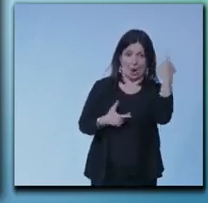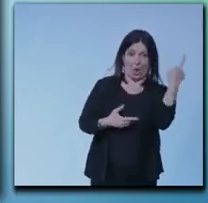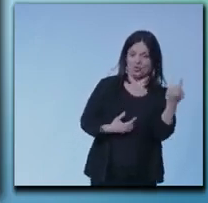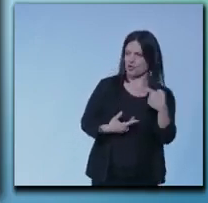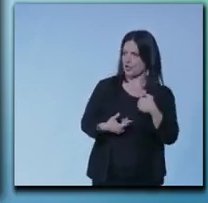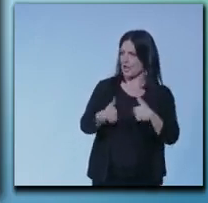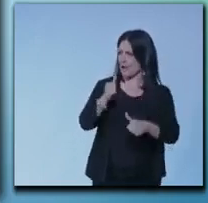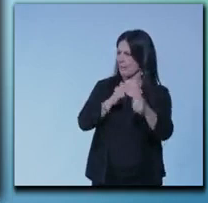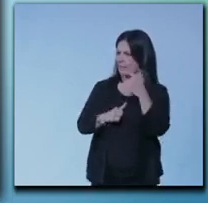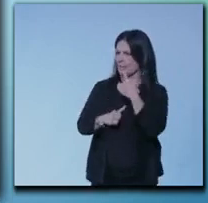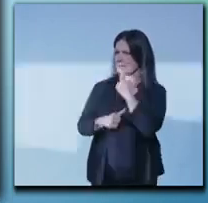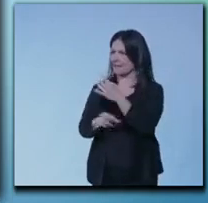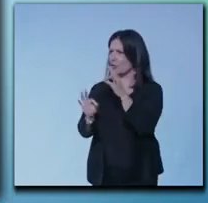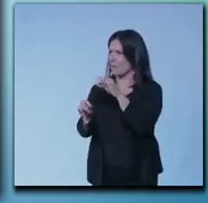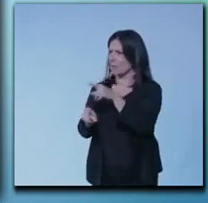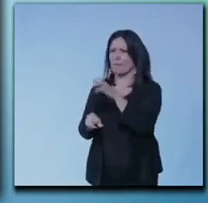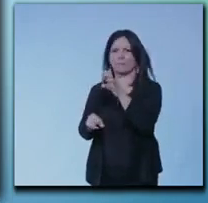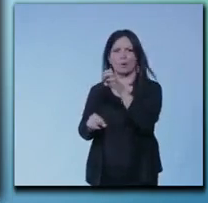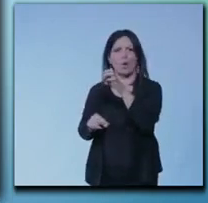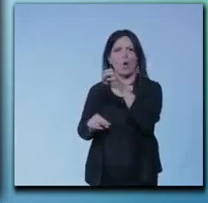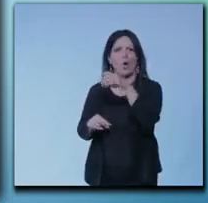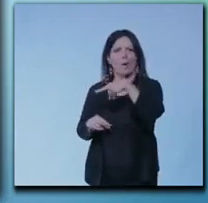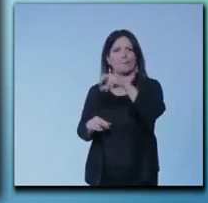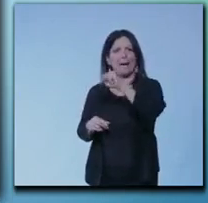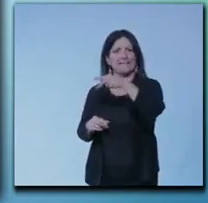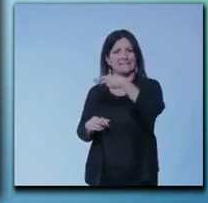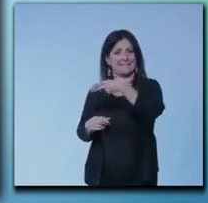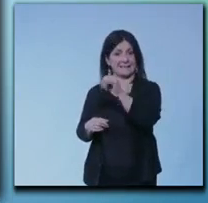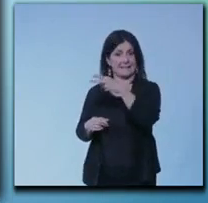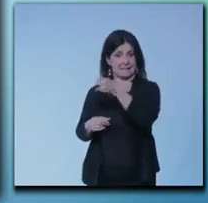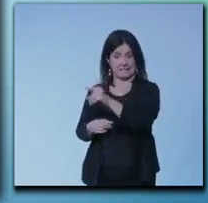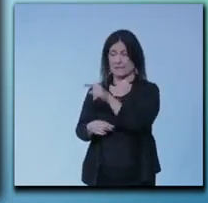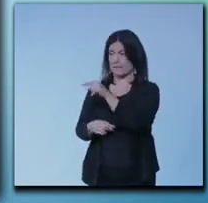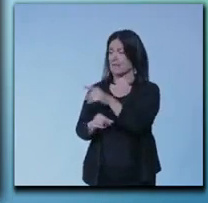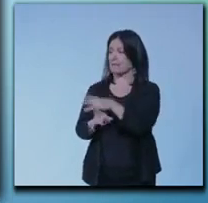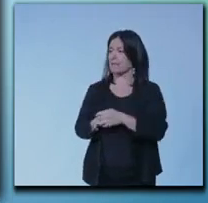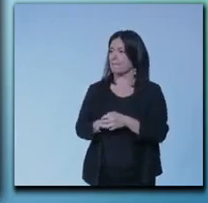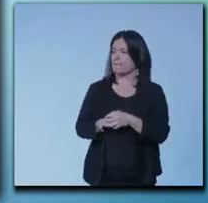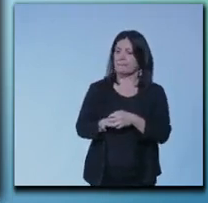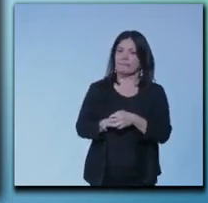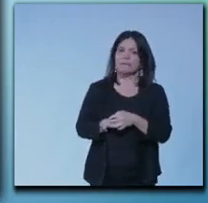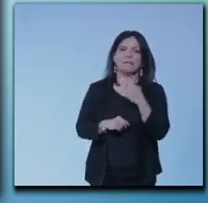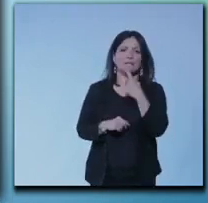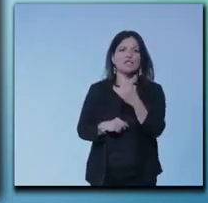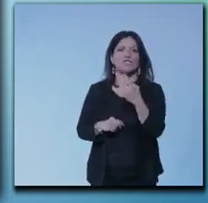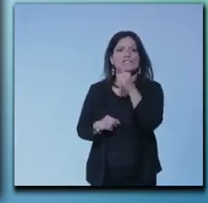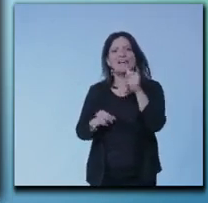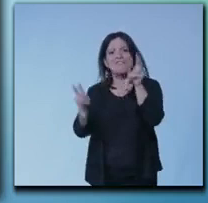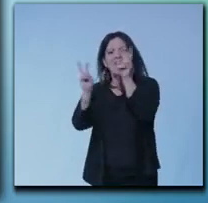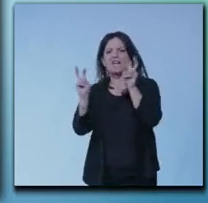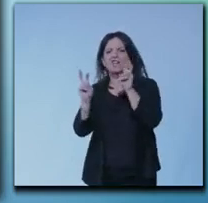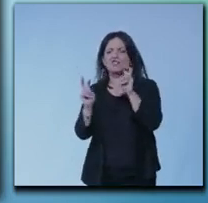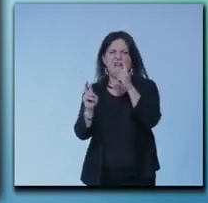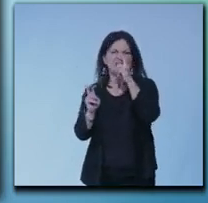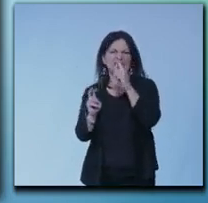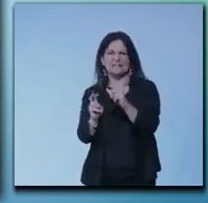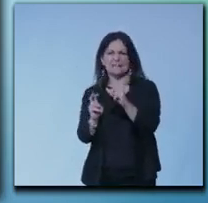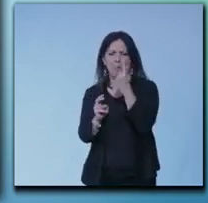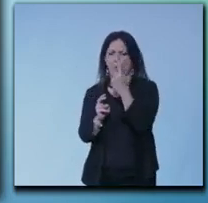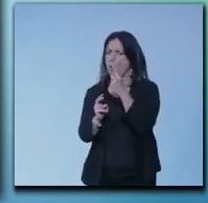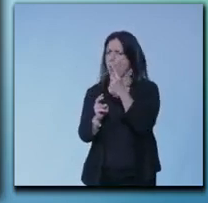mi fa piacere che arrivi da col diretti, dalle associazioni di produttori agricoli il fatto che servono energie di tutti i tipi